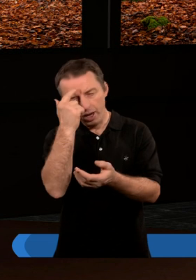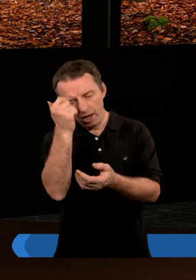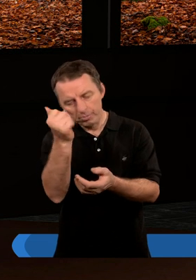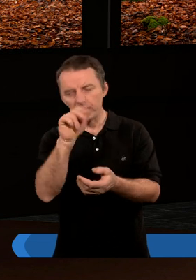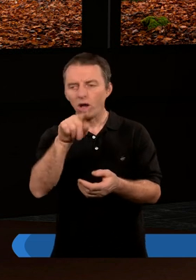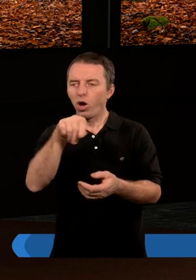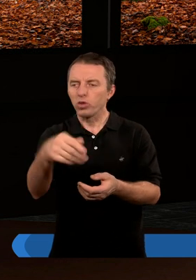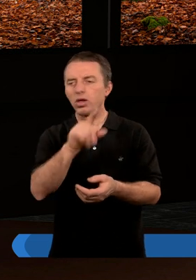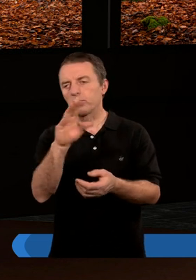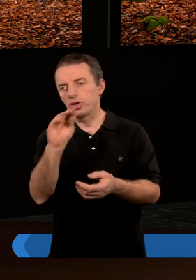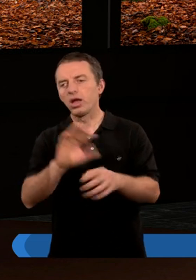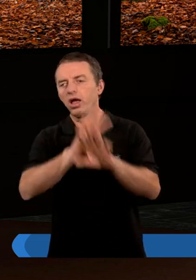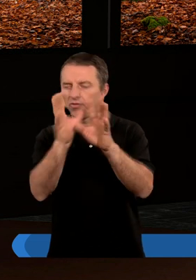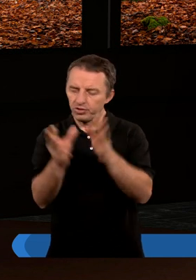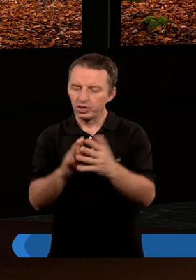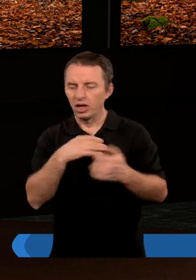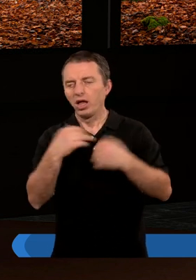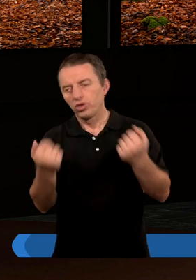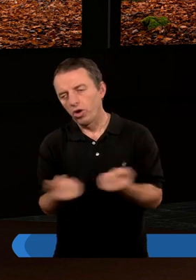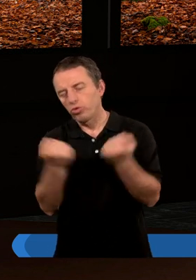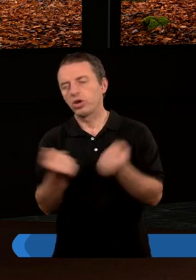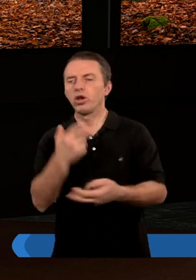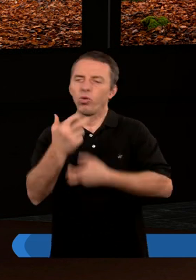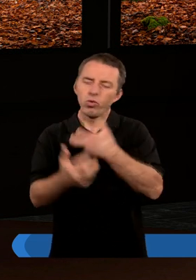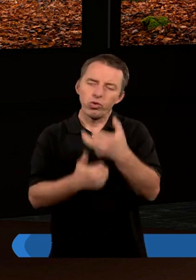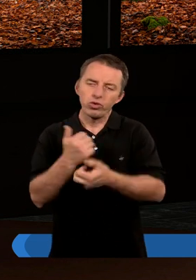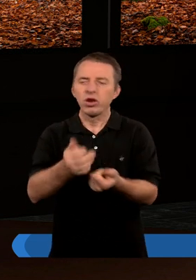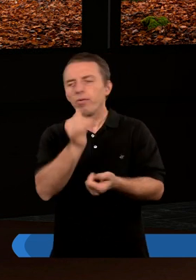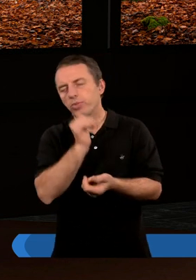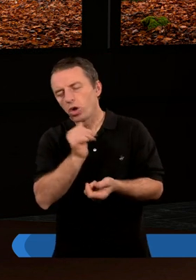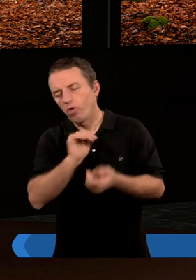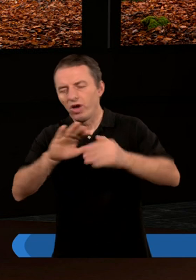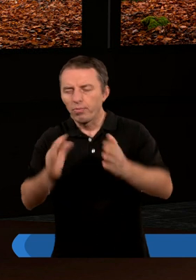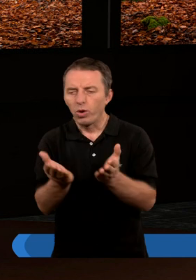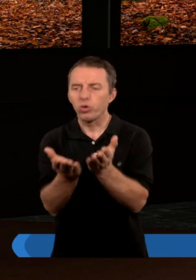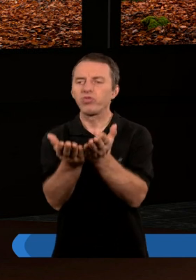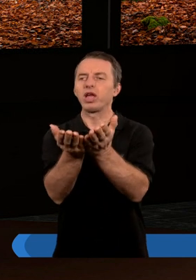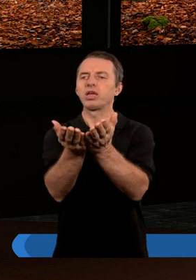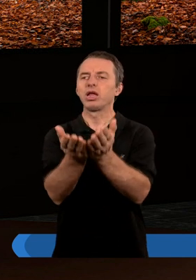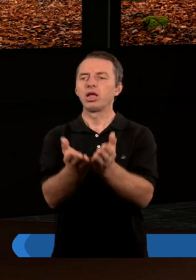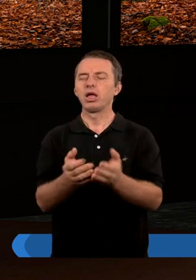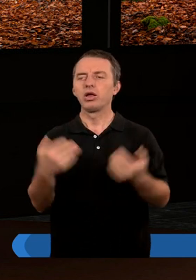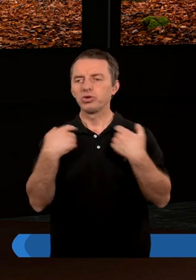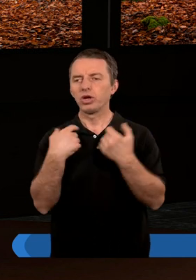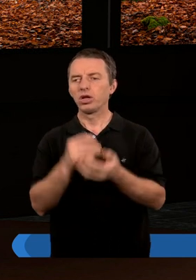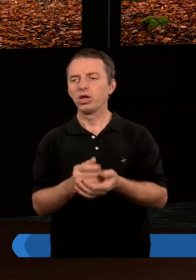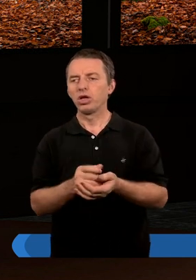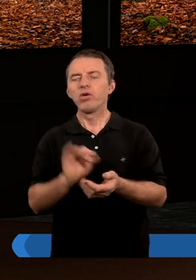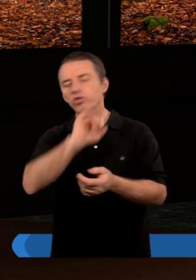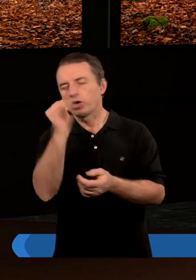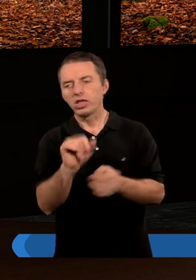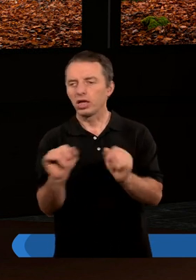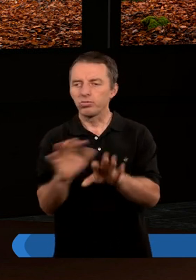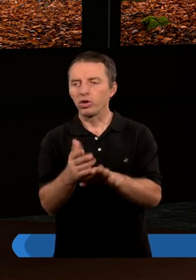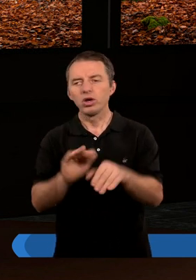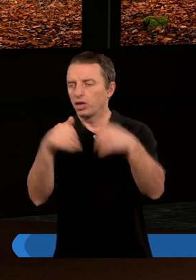pamiętać o tym, że te wszystkie nasze dążenia, nasze uczynki i ta próba uświęcenia się, nawet o jakiej jest mowa, ona w